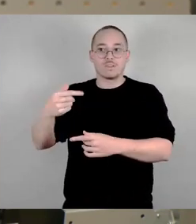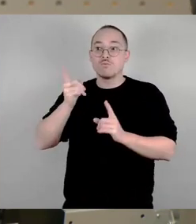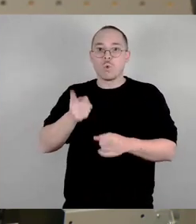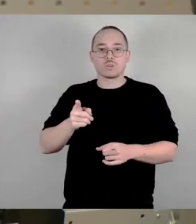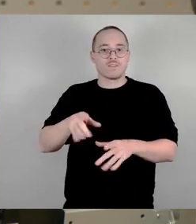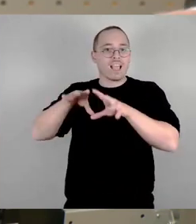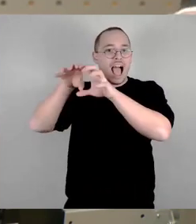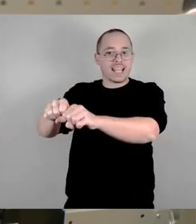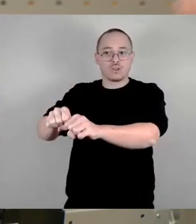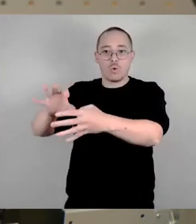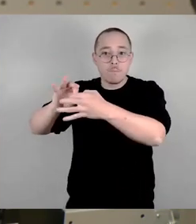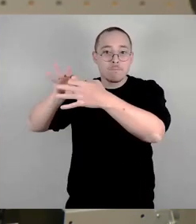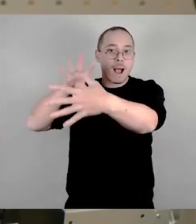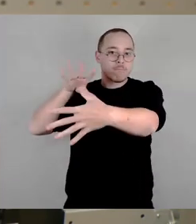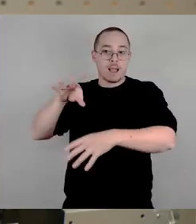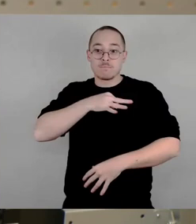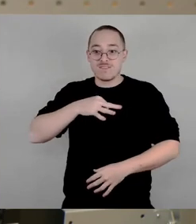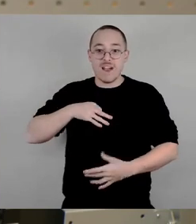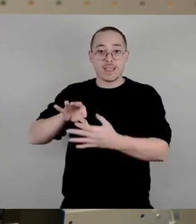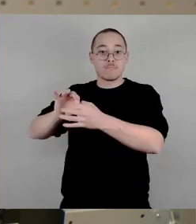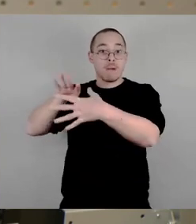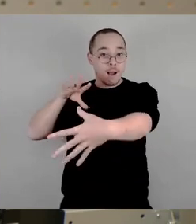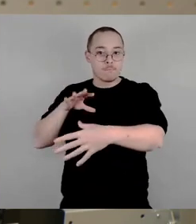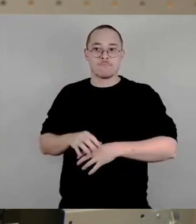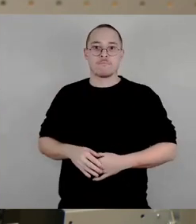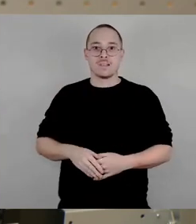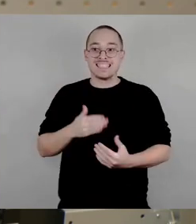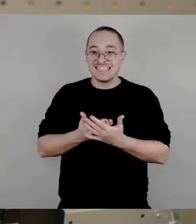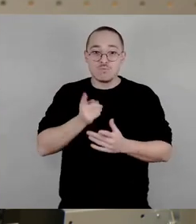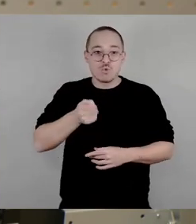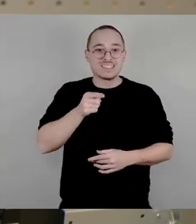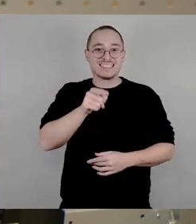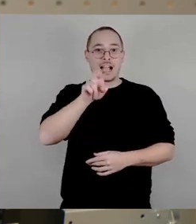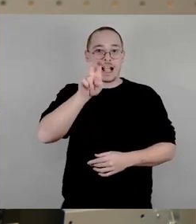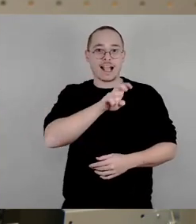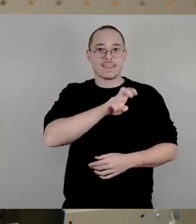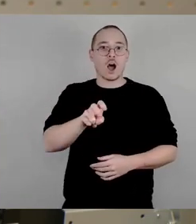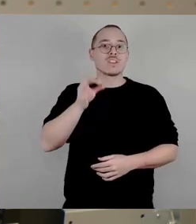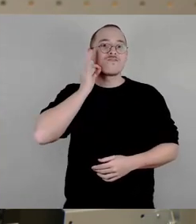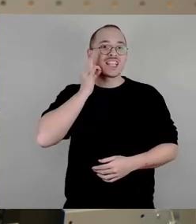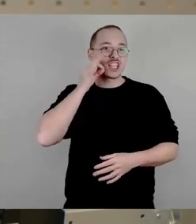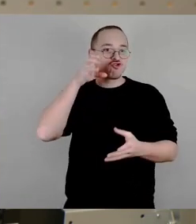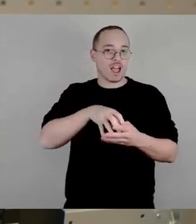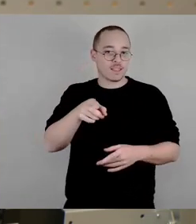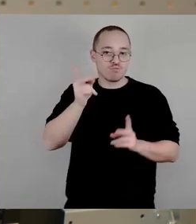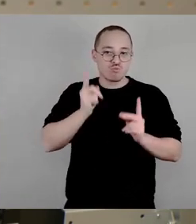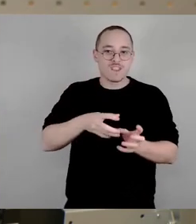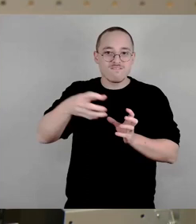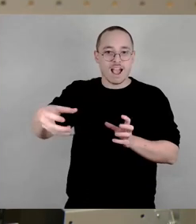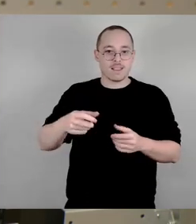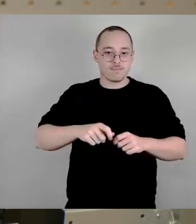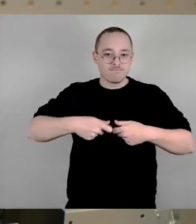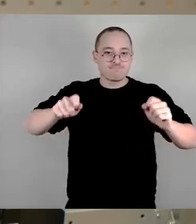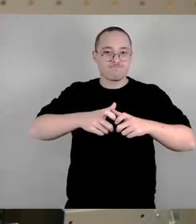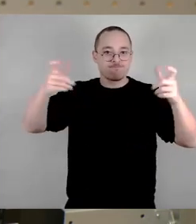erforderlich ist, dass wir das Krankenhaus Drittelsstadt erweitern können. Hier geht es um eine Grundsatzdebatte. Wollen wir als Stadt Dresden endlich mal